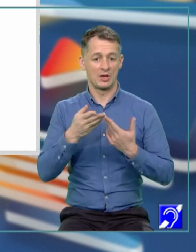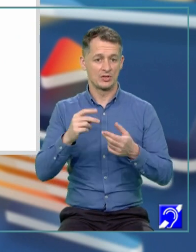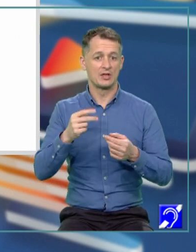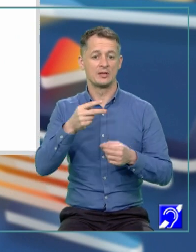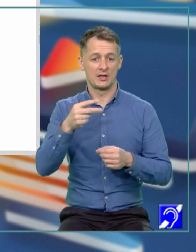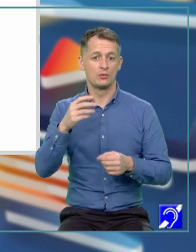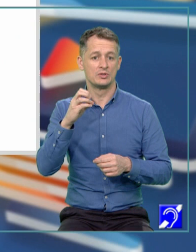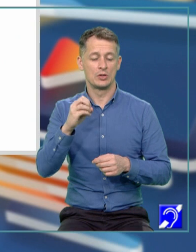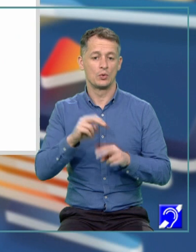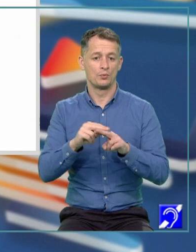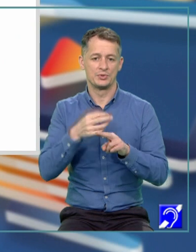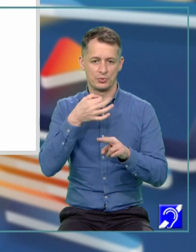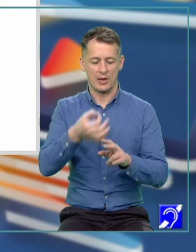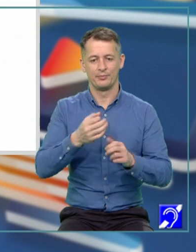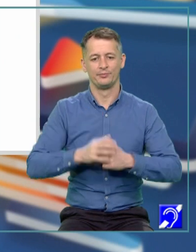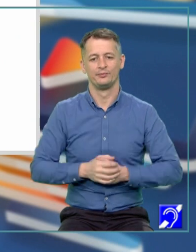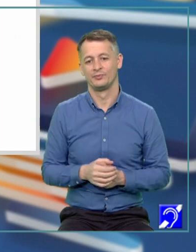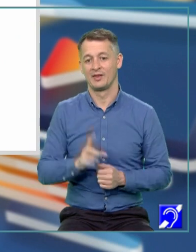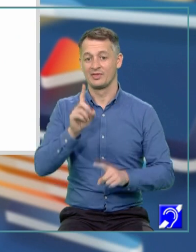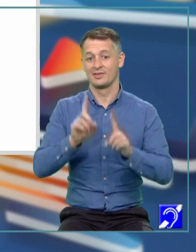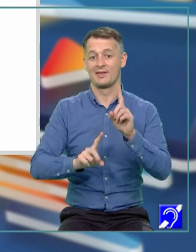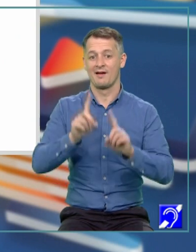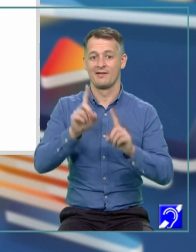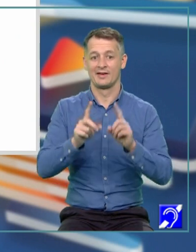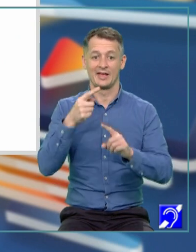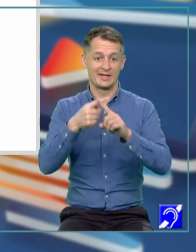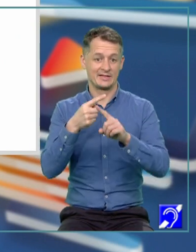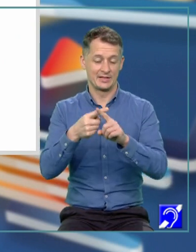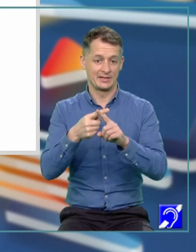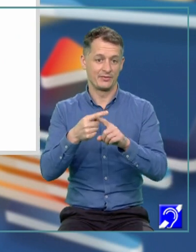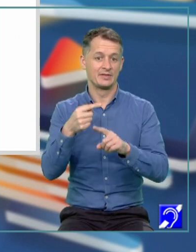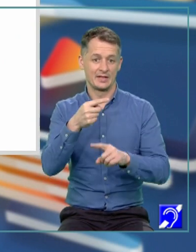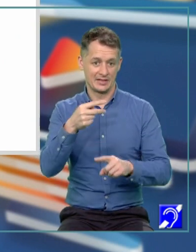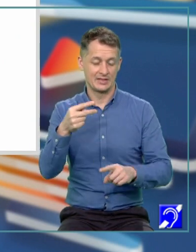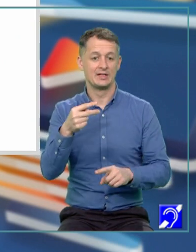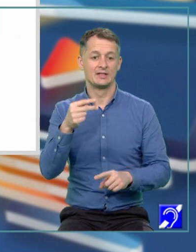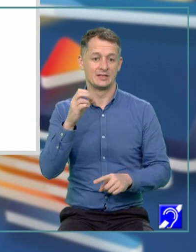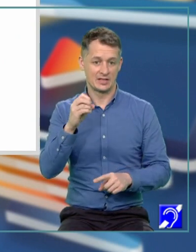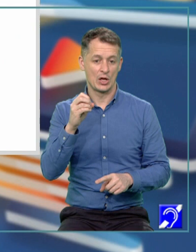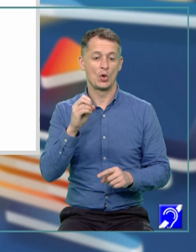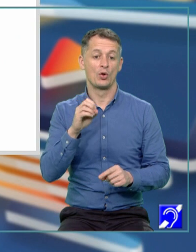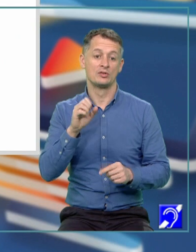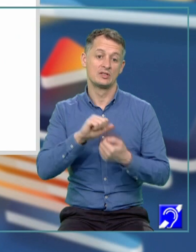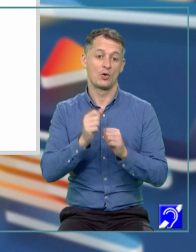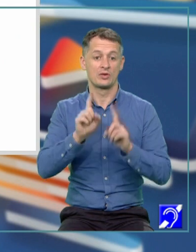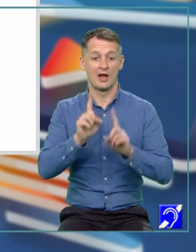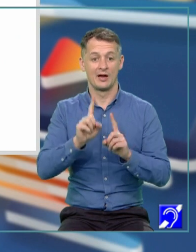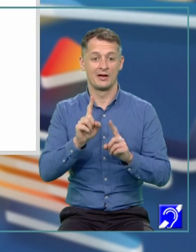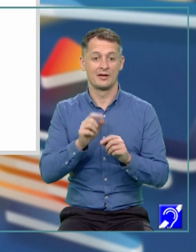este egală cu 0, cum spuneam, dacă X-ul este 0 sau dacă